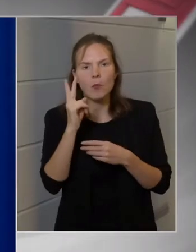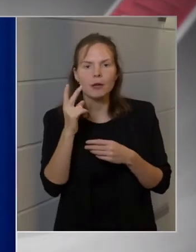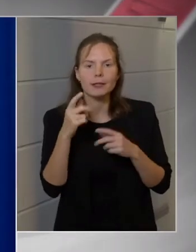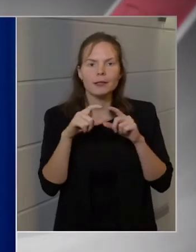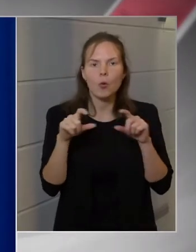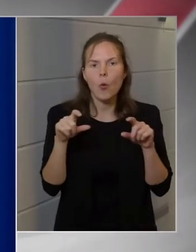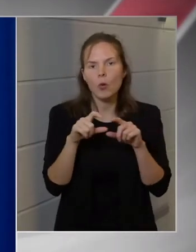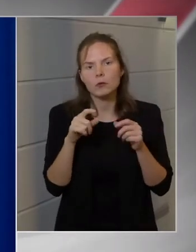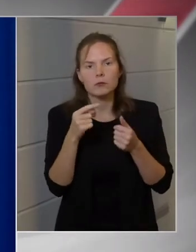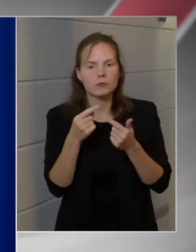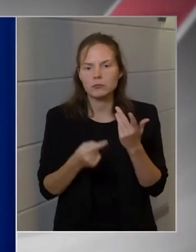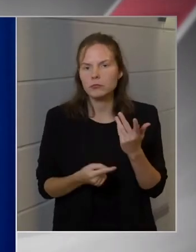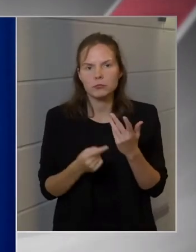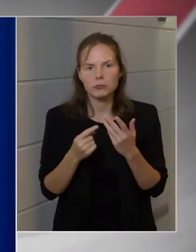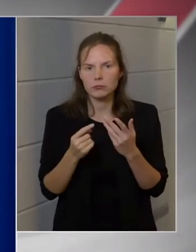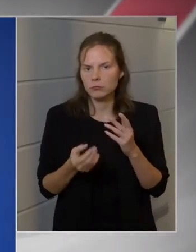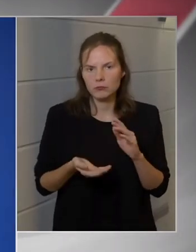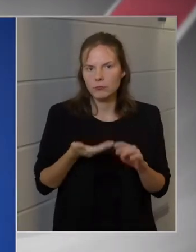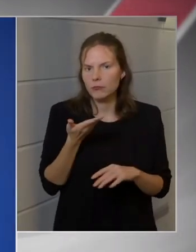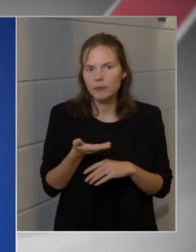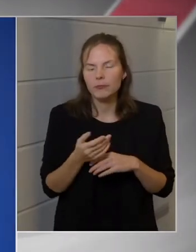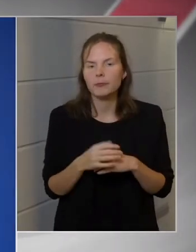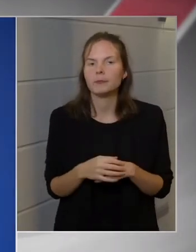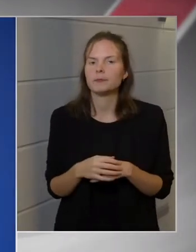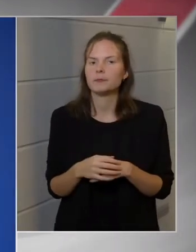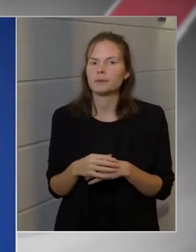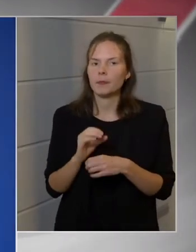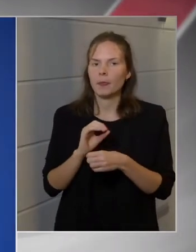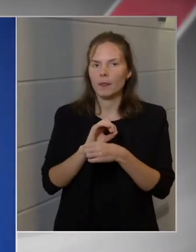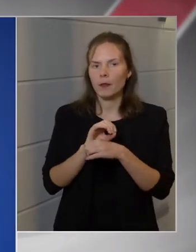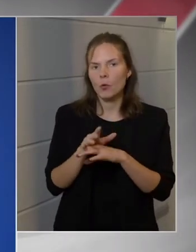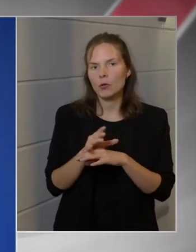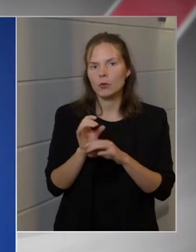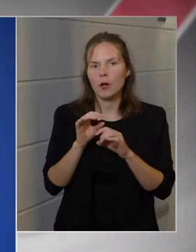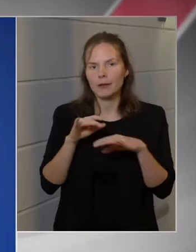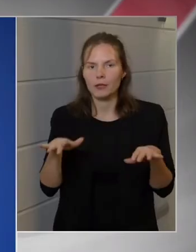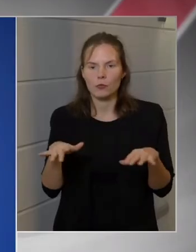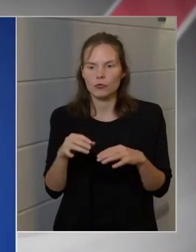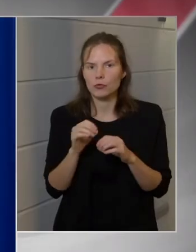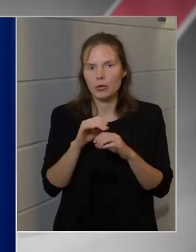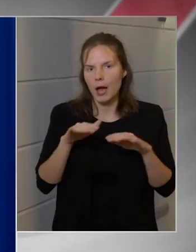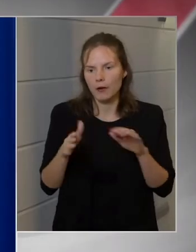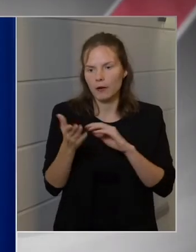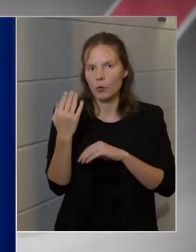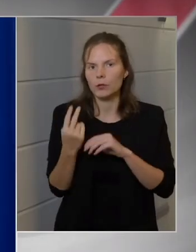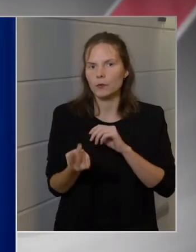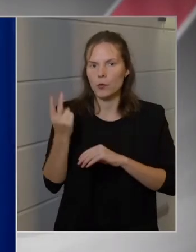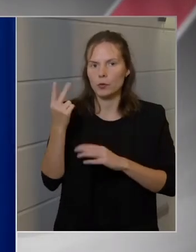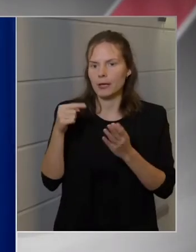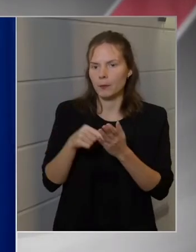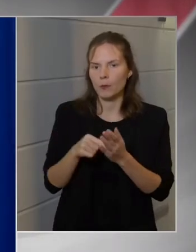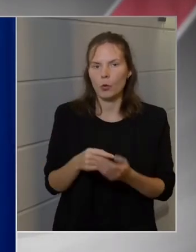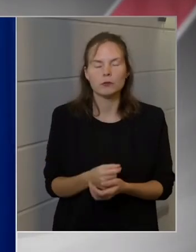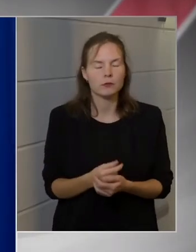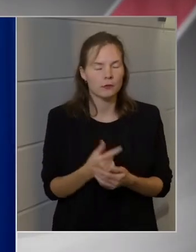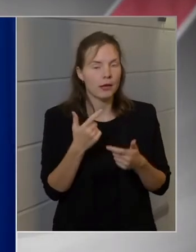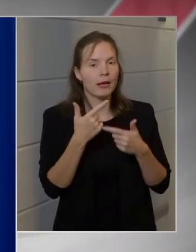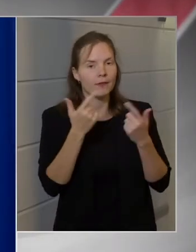indogok merültek fel egyik vagy A koronavírus járvány az volt a fő szempont. Világos, de hogy